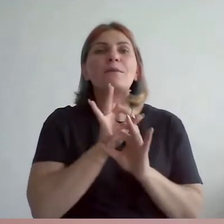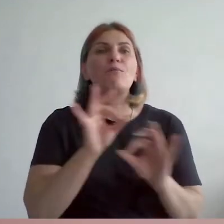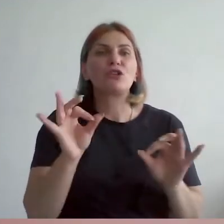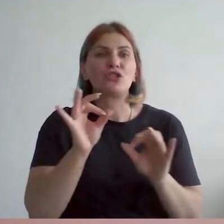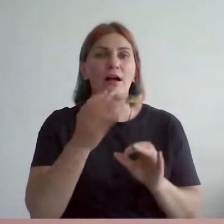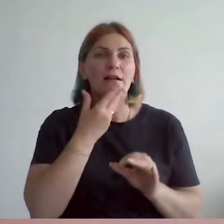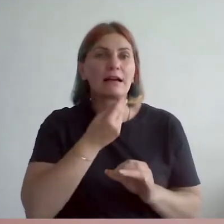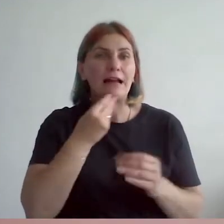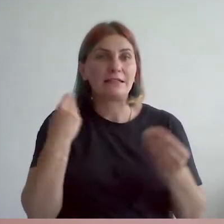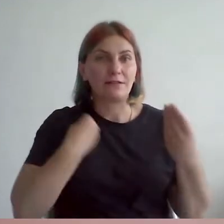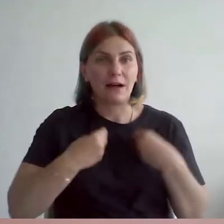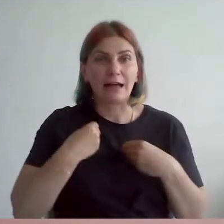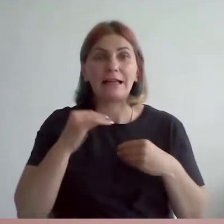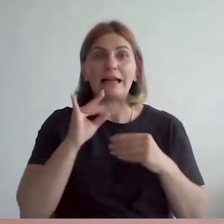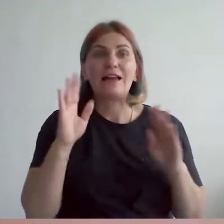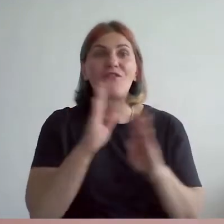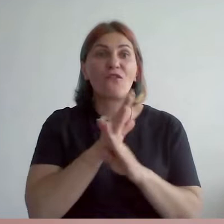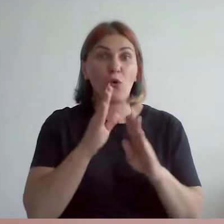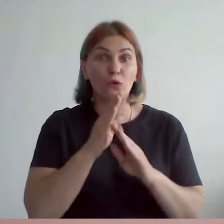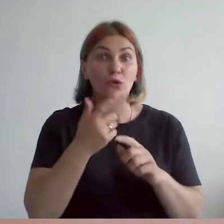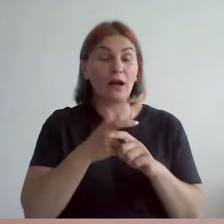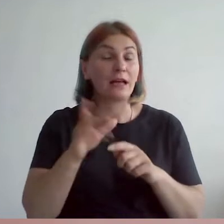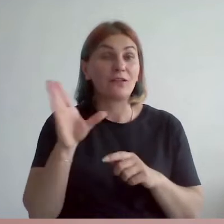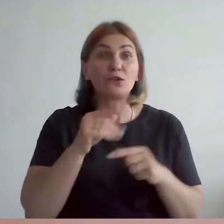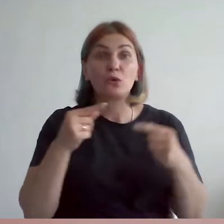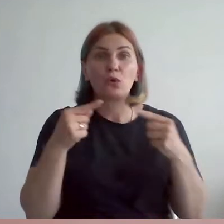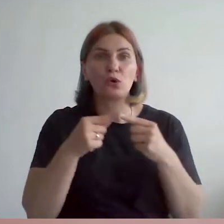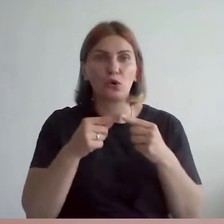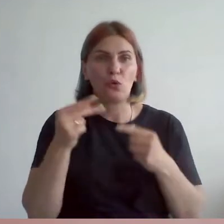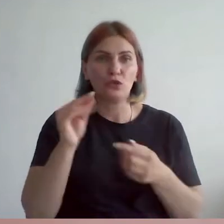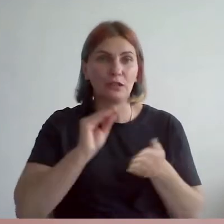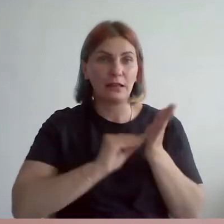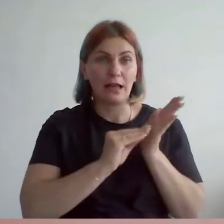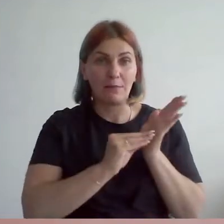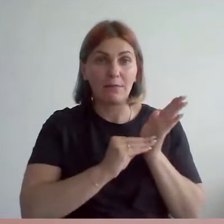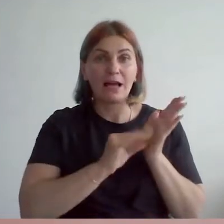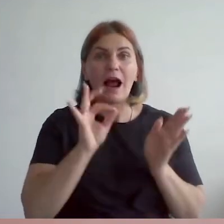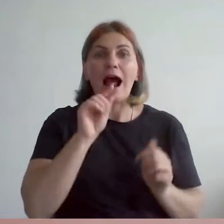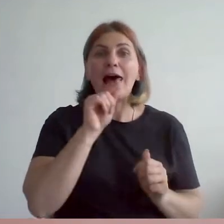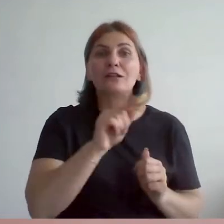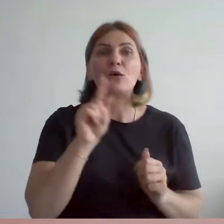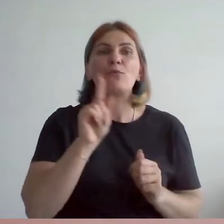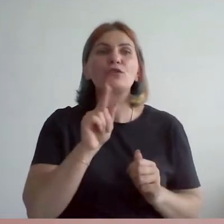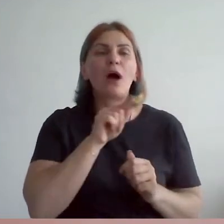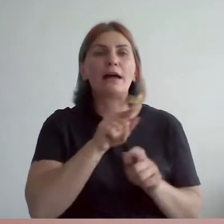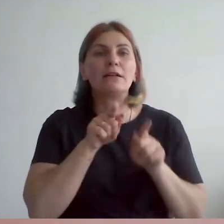воздух. По-моему, это очень точное описание того, что пропагандировали